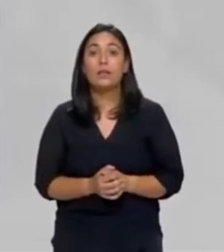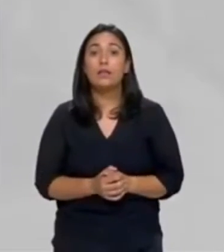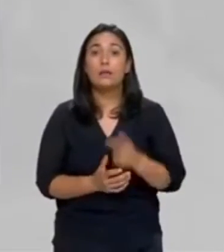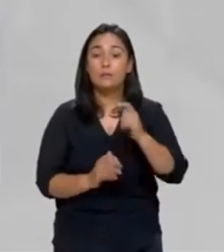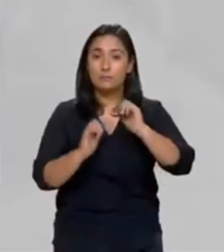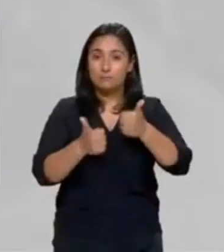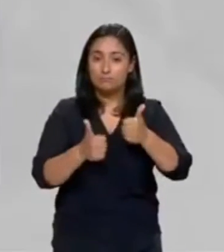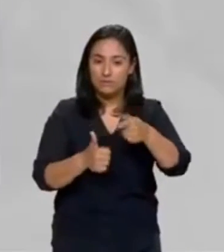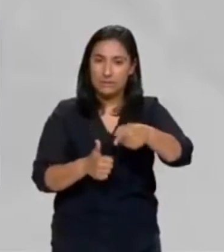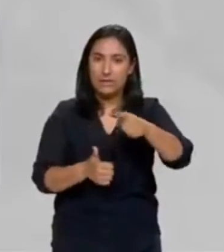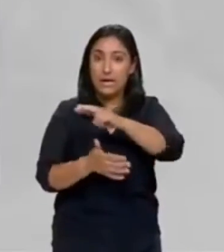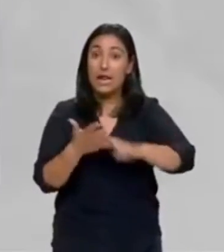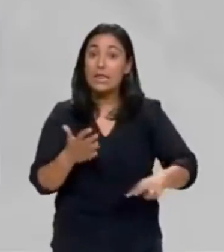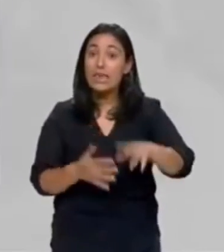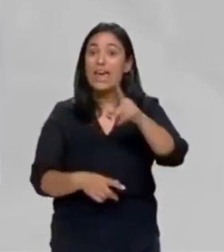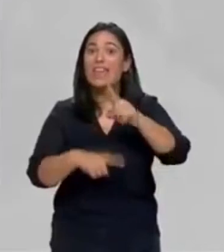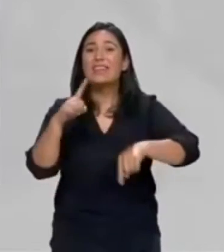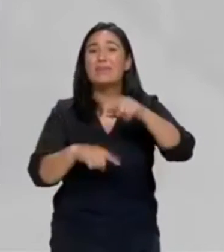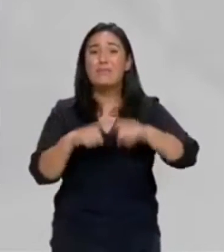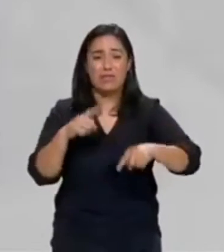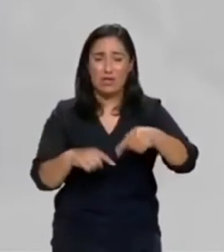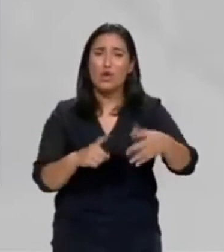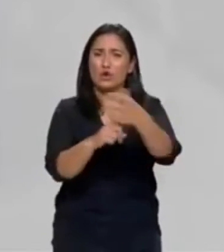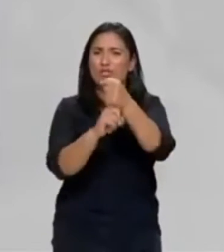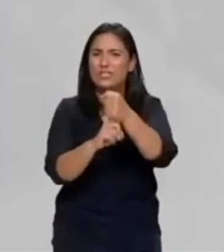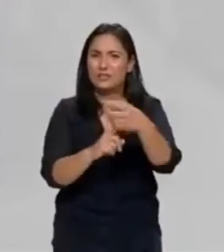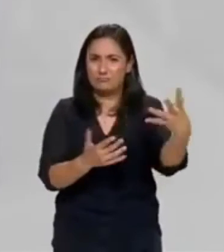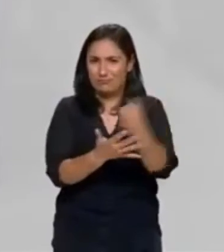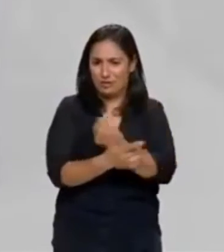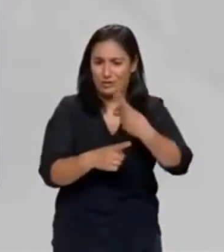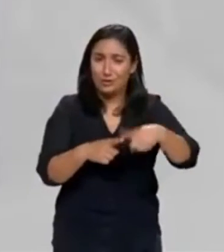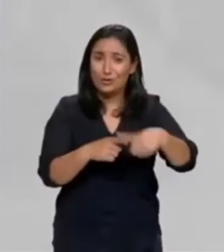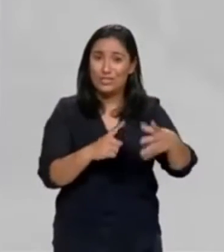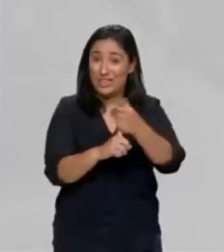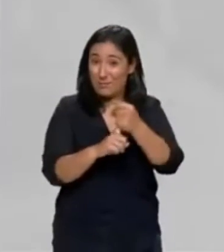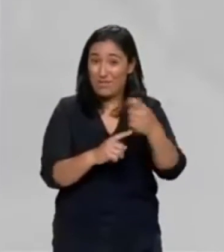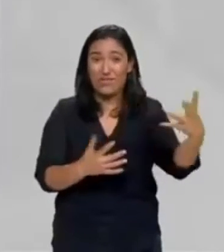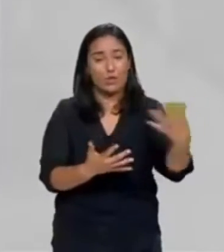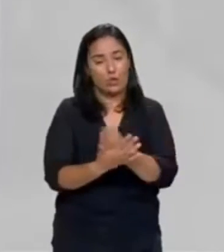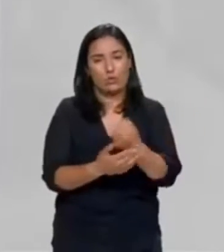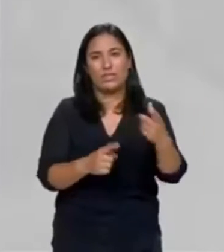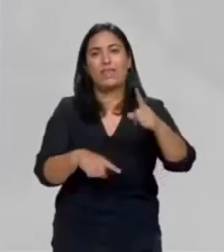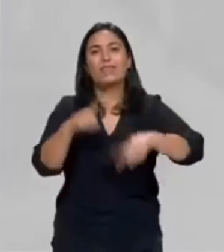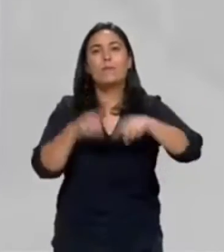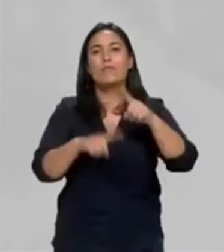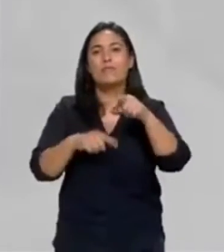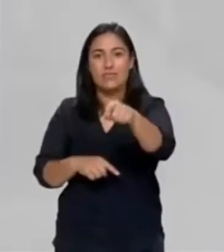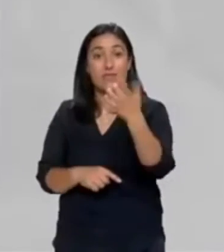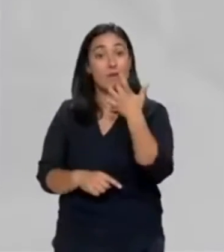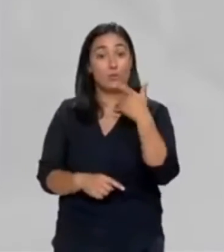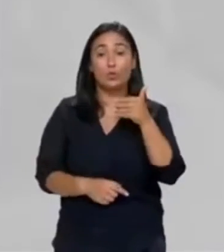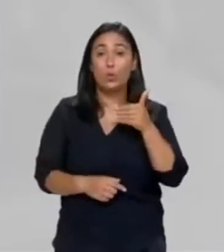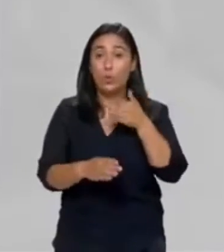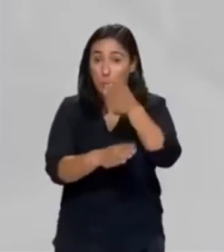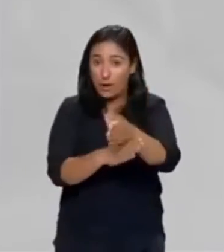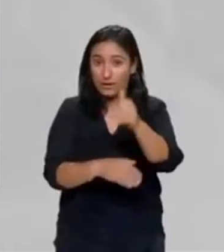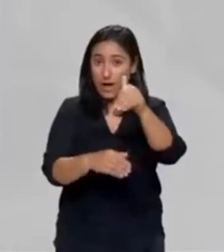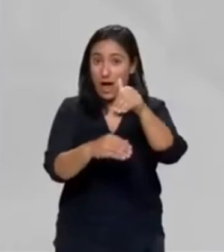a esa Galicia non depende de mi, depende de todas, pero depende especialmente de ti. Se vas a votar, se decides ir a votar o día